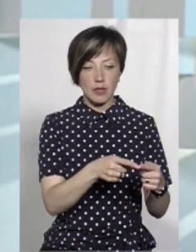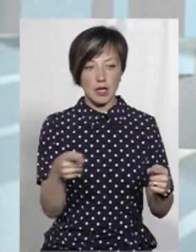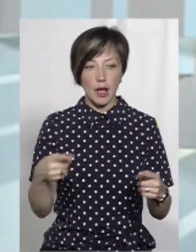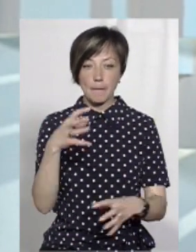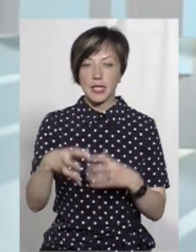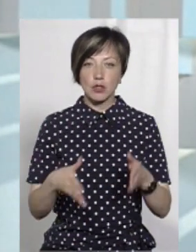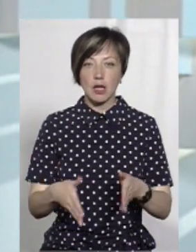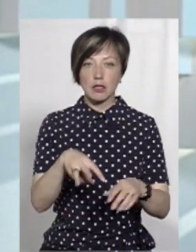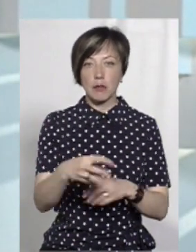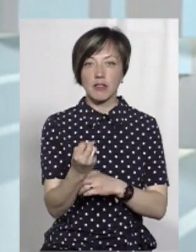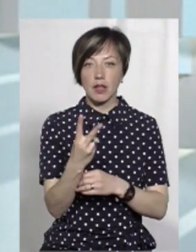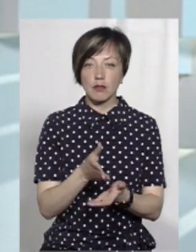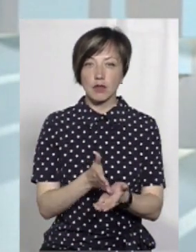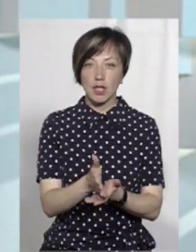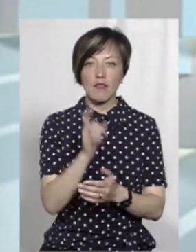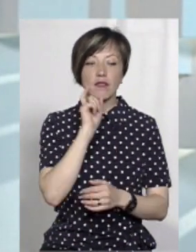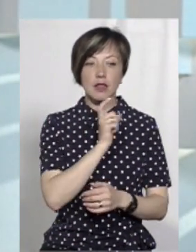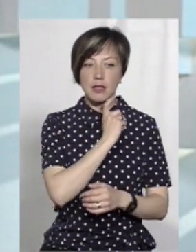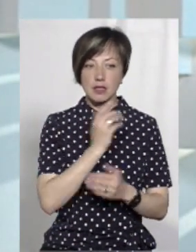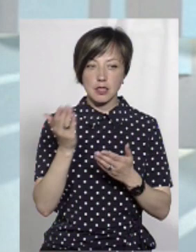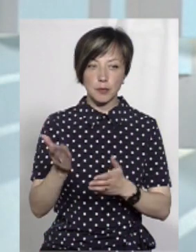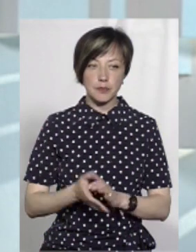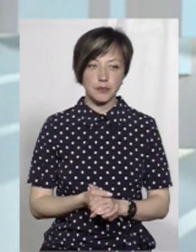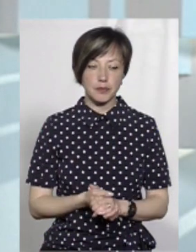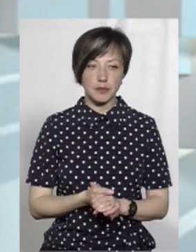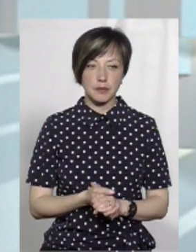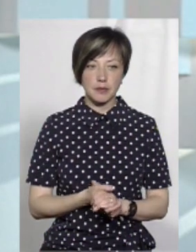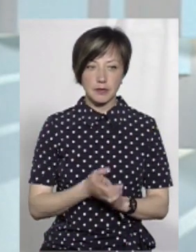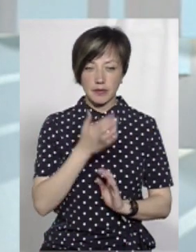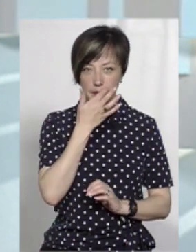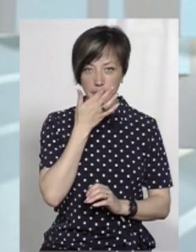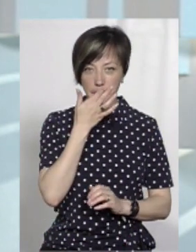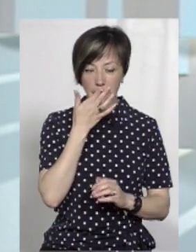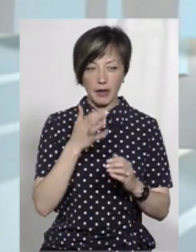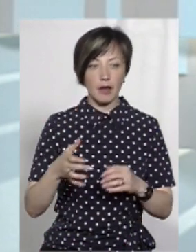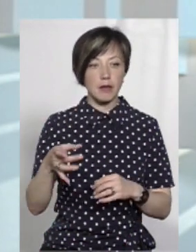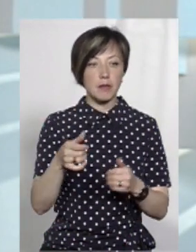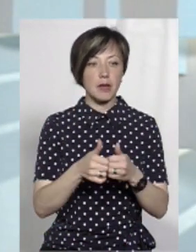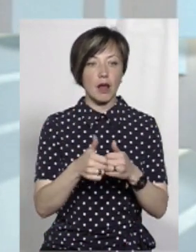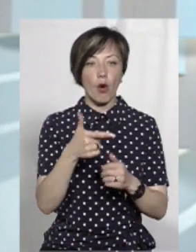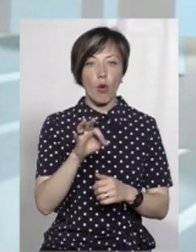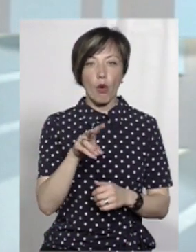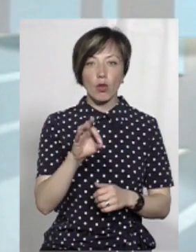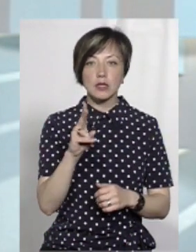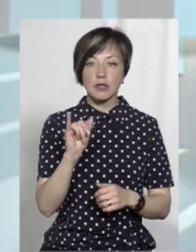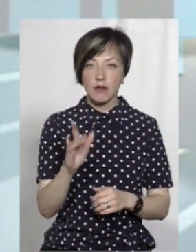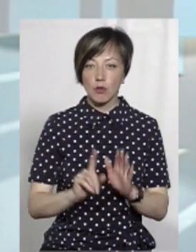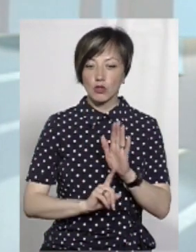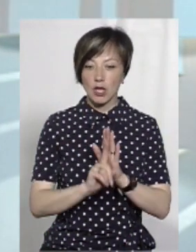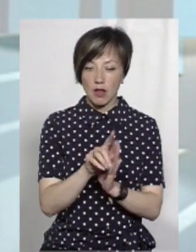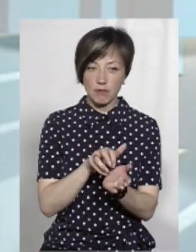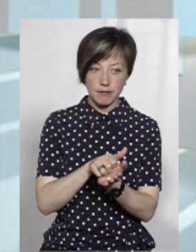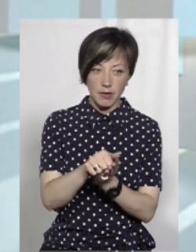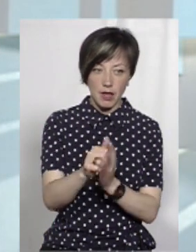міжнародної траси М-12 у напрямку Вінниці. На її частині в районі Голоскова на початку квітня почали вкладати